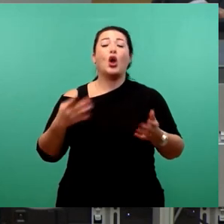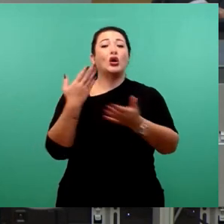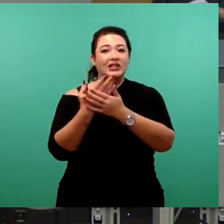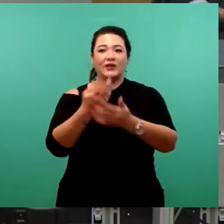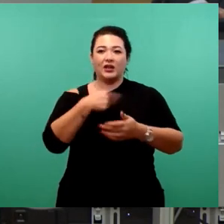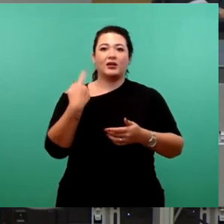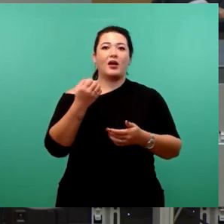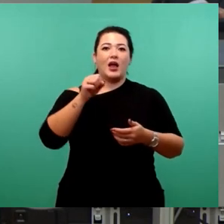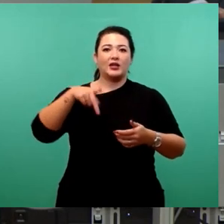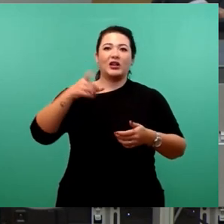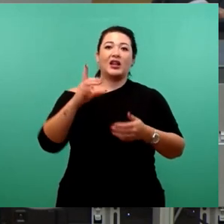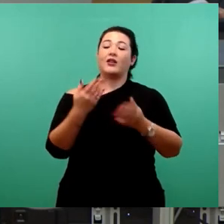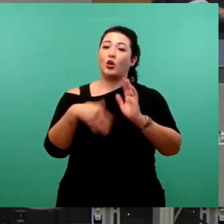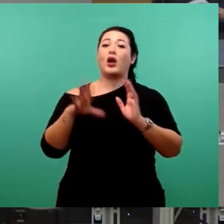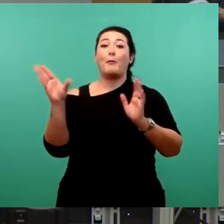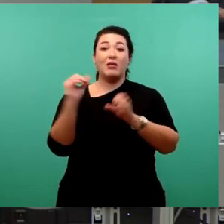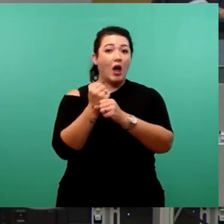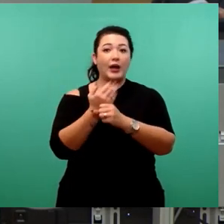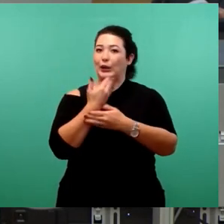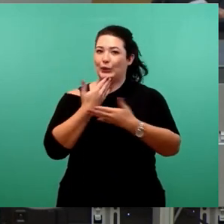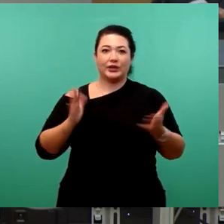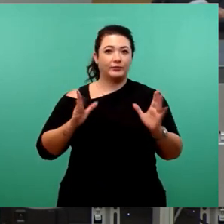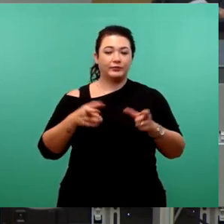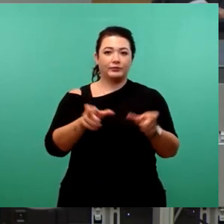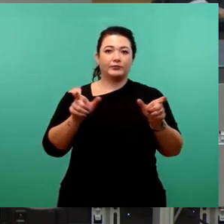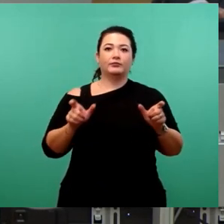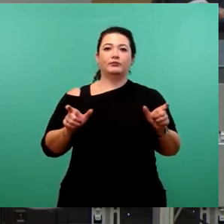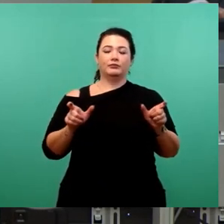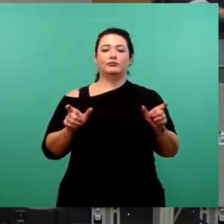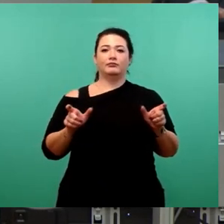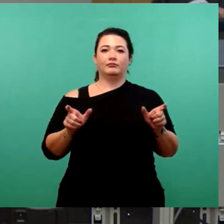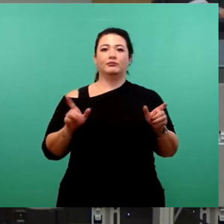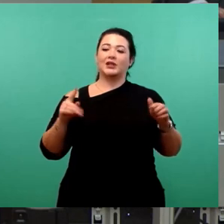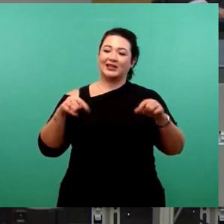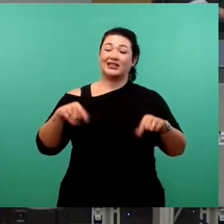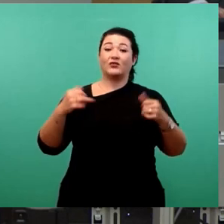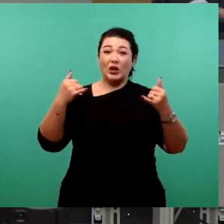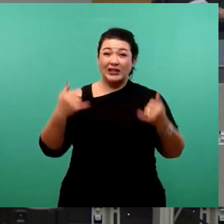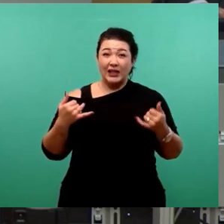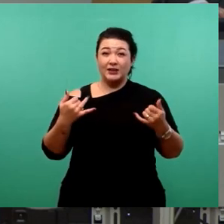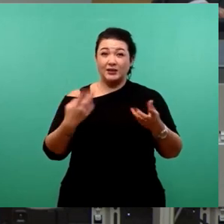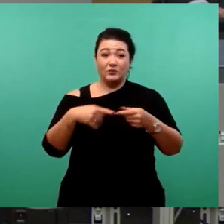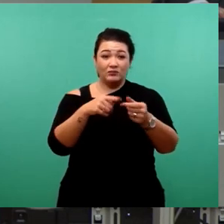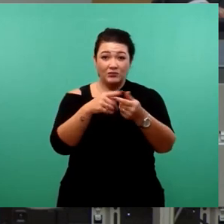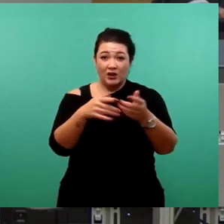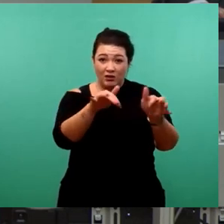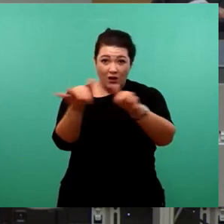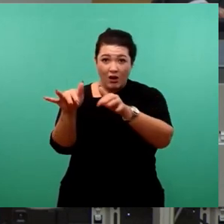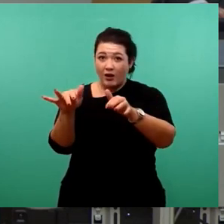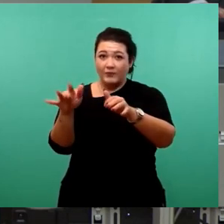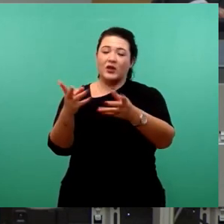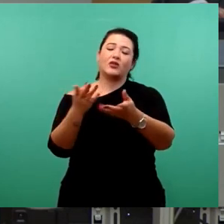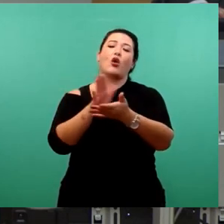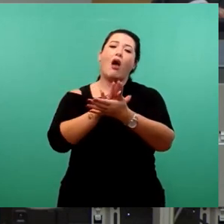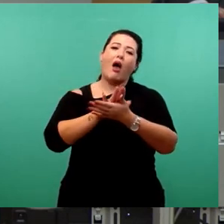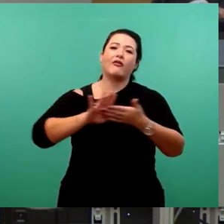Das, was jetzt hier zur Abstimmung steht, ist erstens einfach und bequem. Nach, ja, in der Tat, das ist gerade schon mehrfach ausgeführt worden,